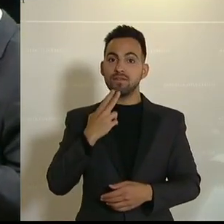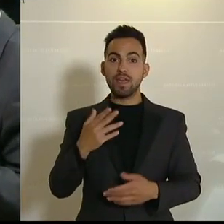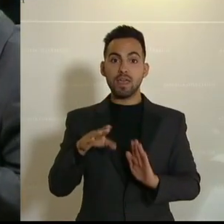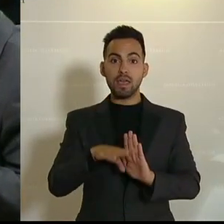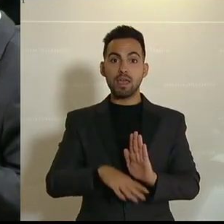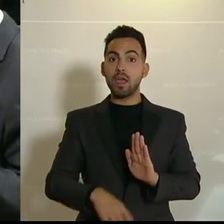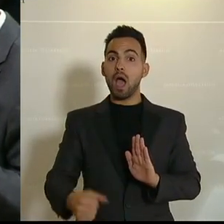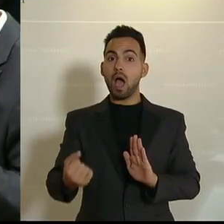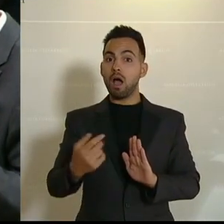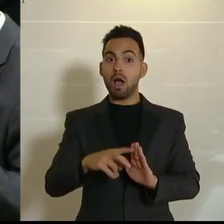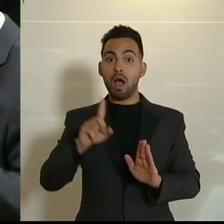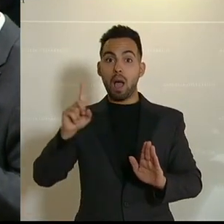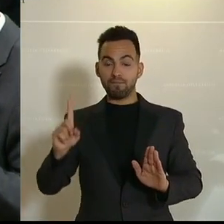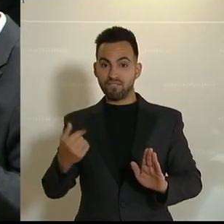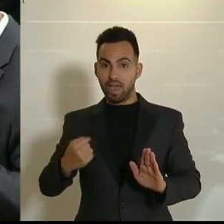der bricht die Verfassung.